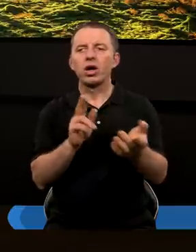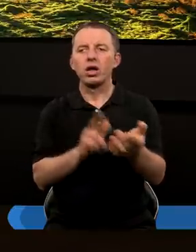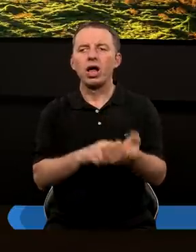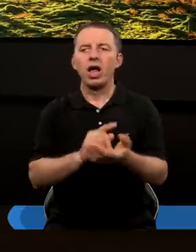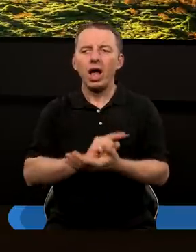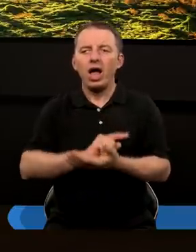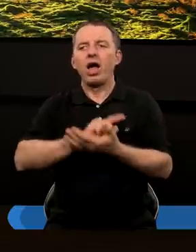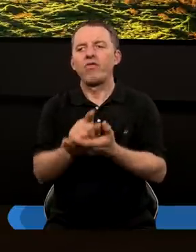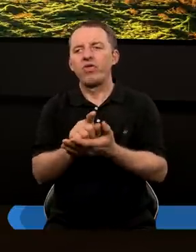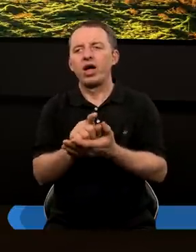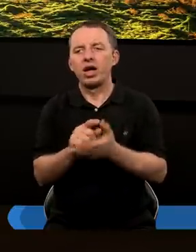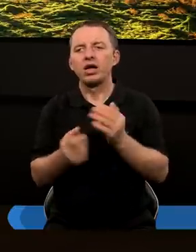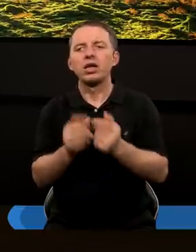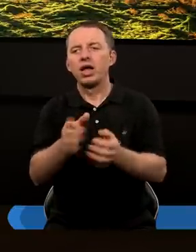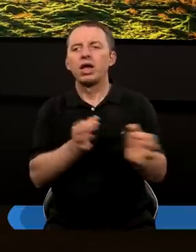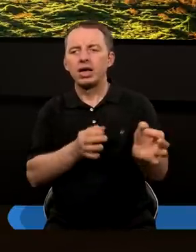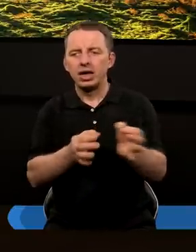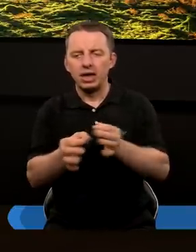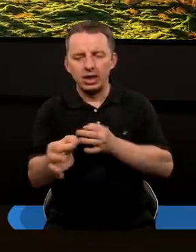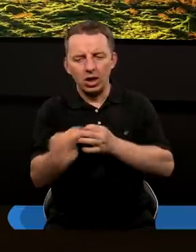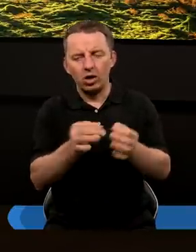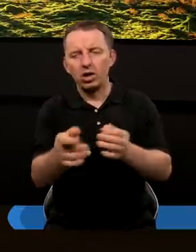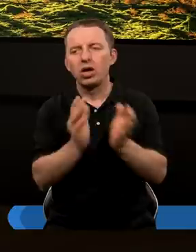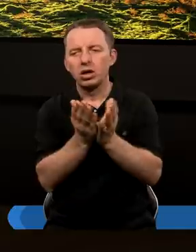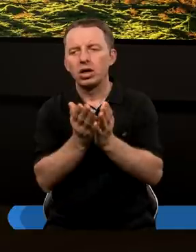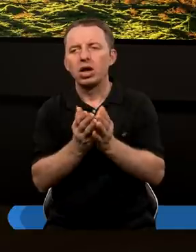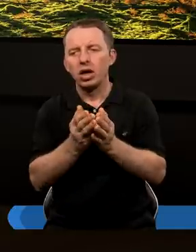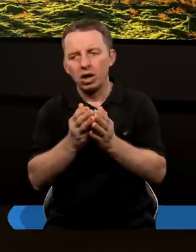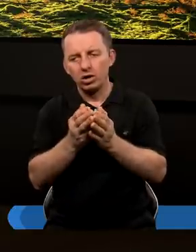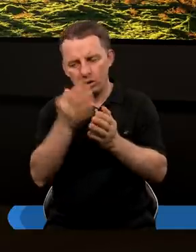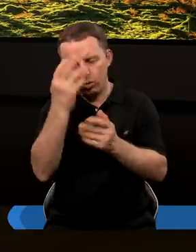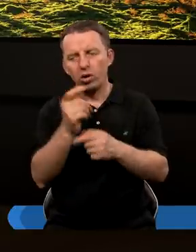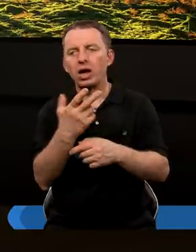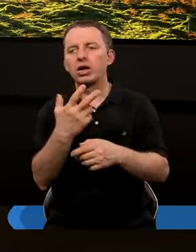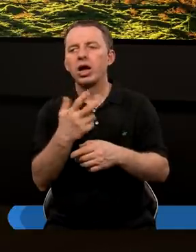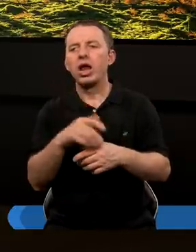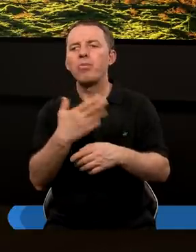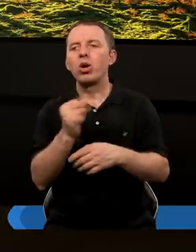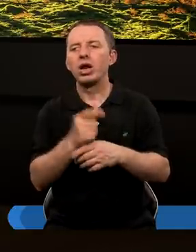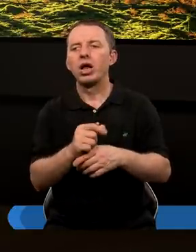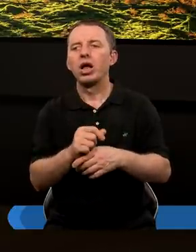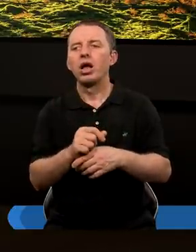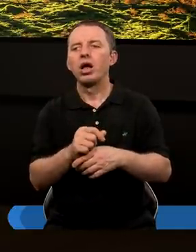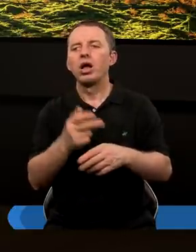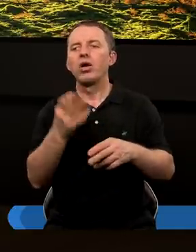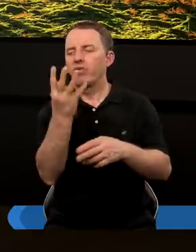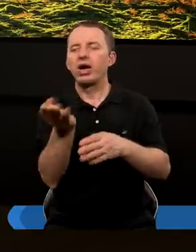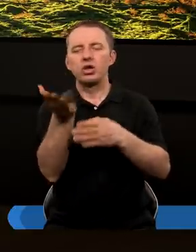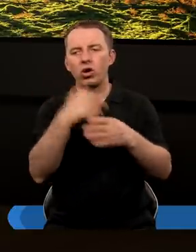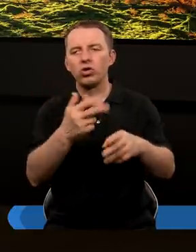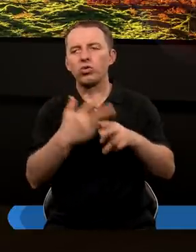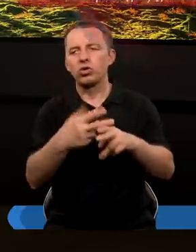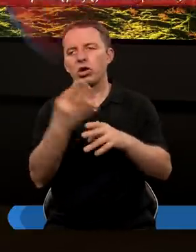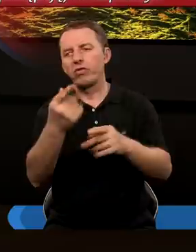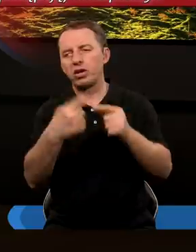na efekt tej historii, tego przeżycia Nebukatnesara wiersz 34 w czwartym